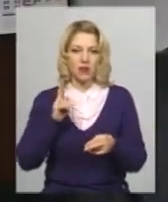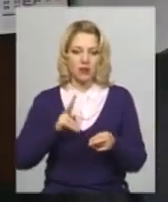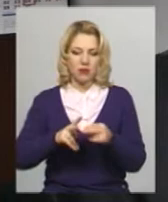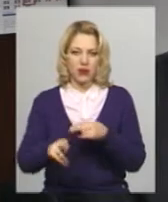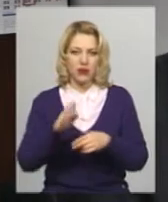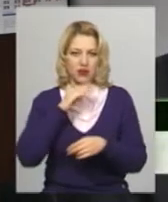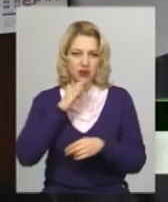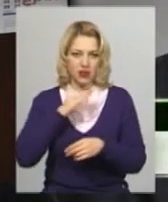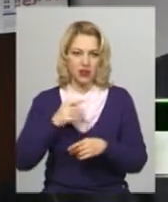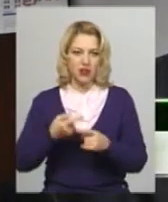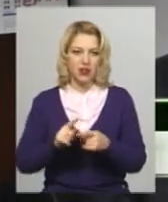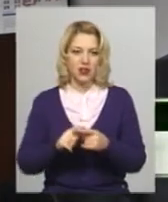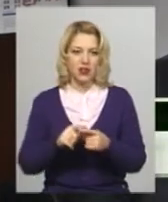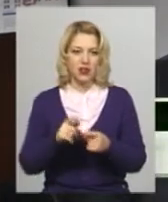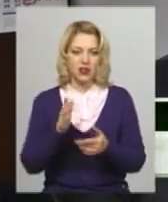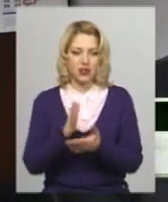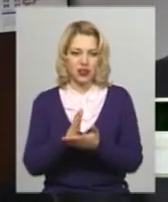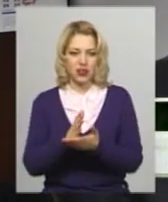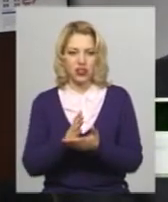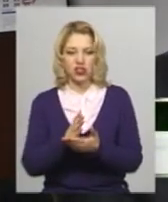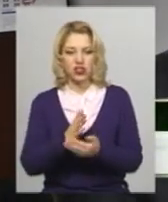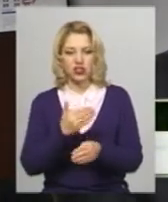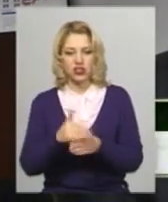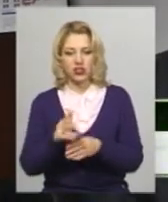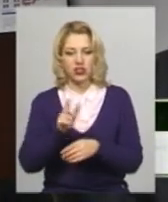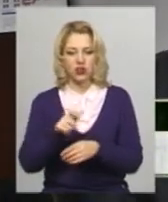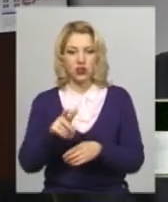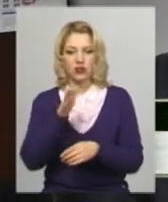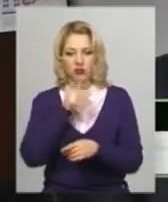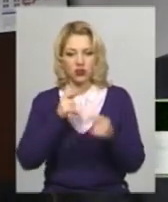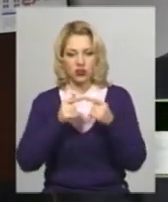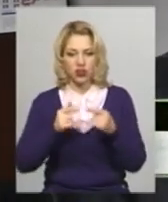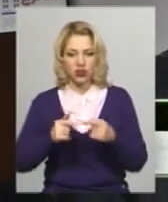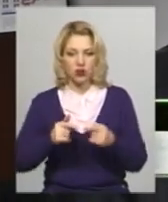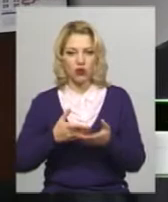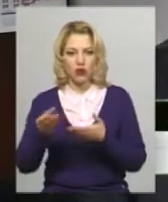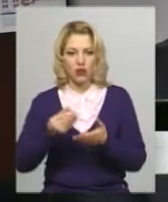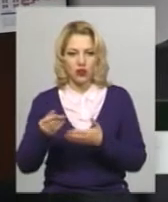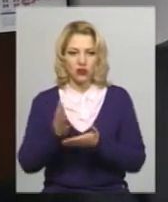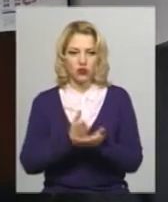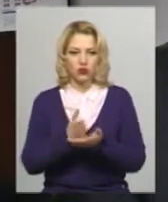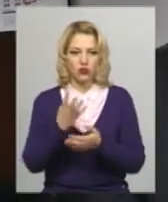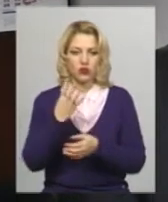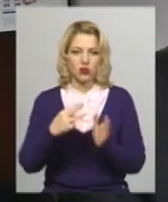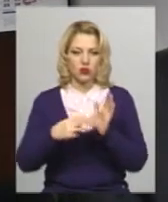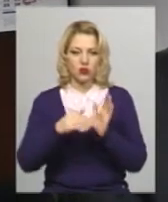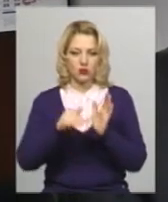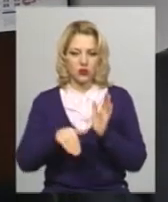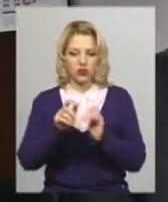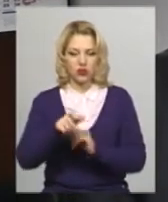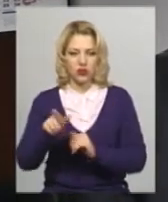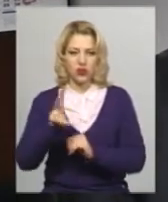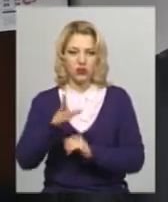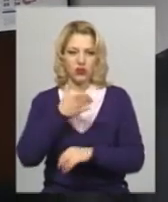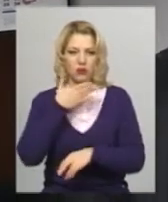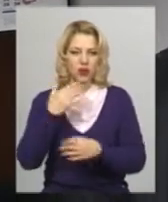При цьому є частина абонентів, які своєчасно оплачують послуги, це приблизно 48 тисяч, яких